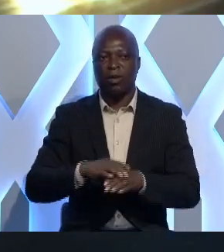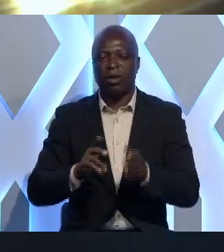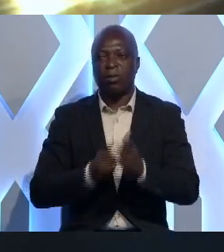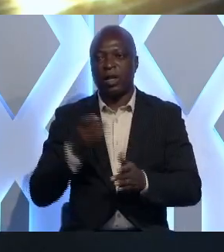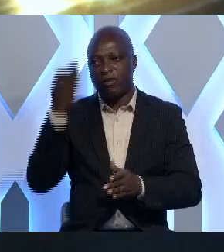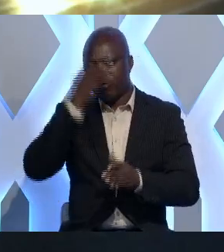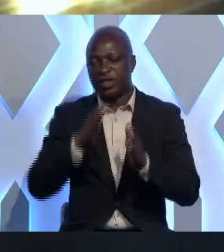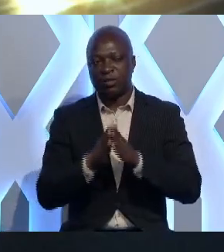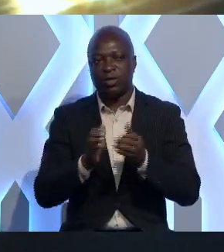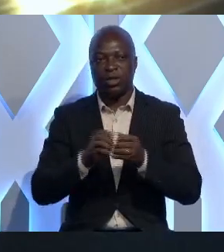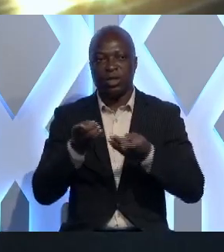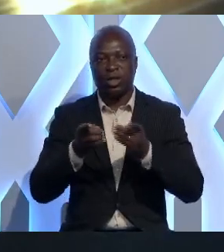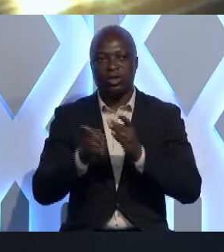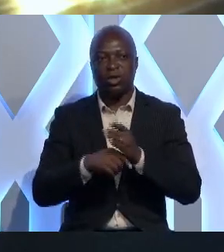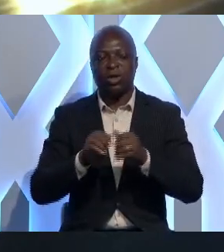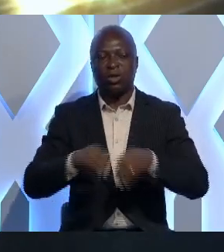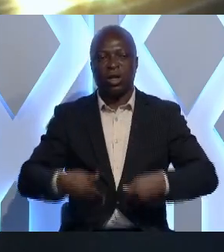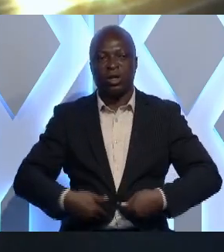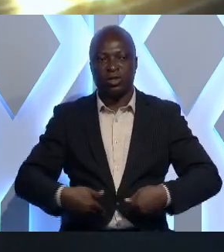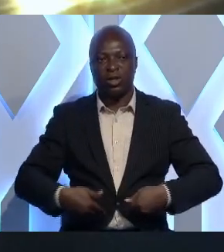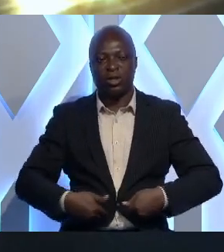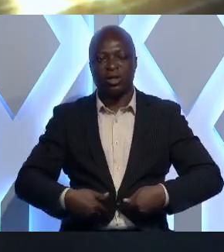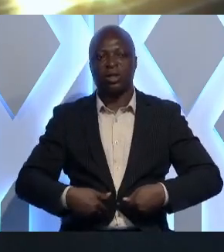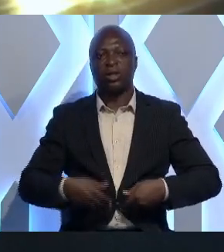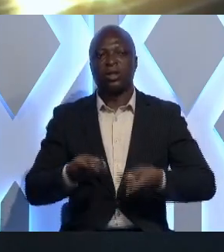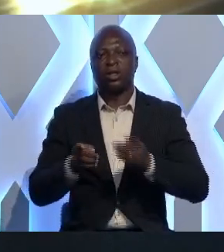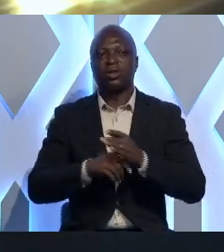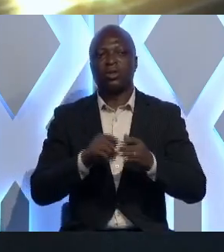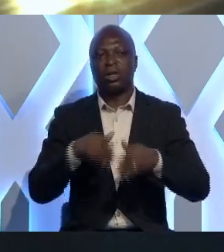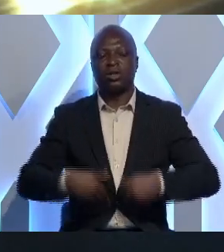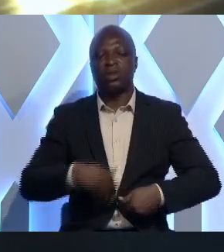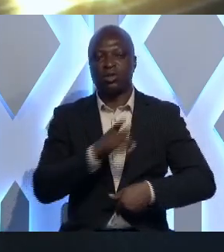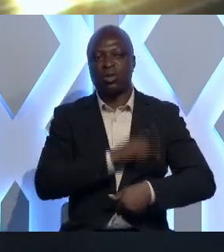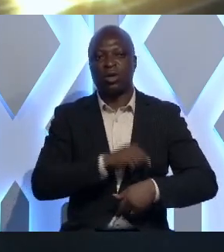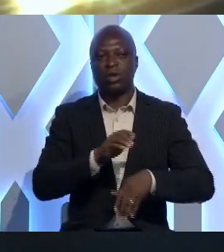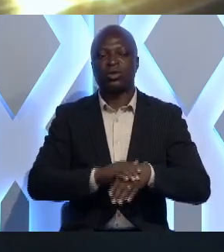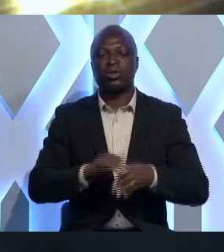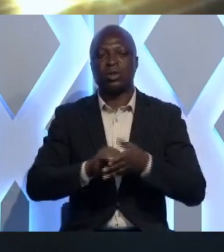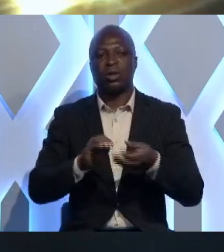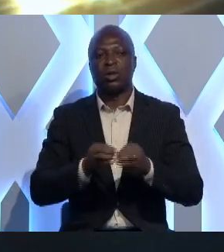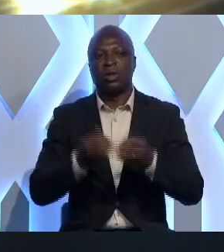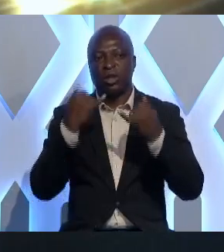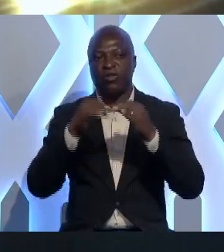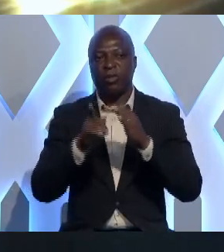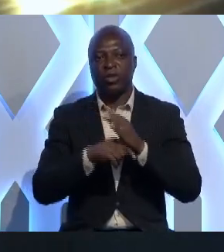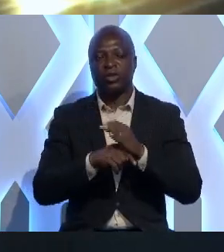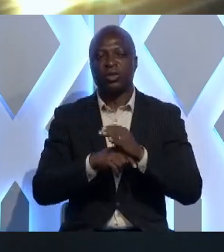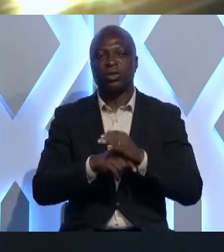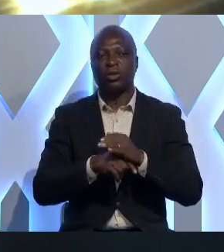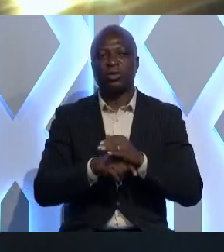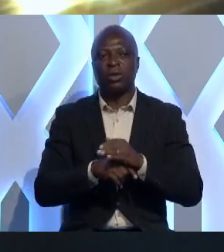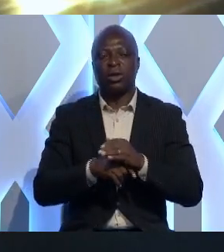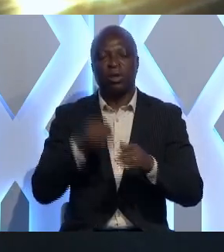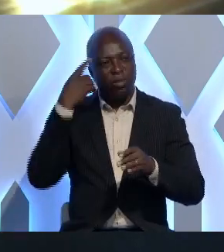Facebook de la Direction de la Jeunesse Togo et sur la plateforme d'information Les Lignes.